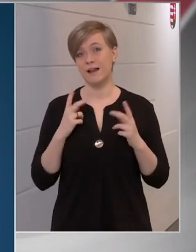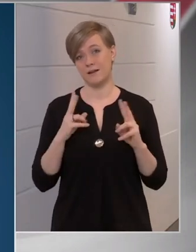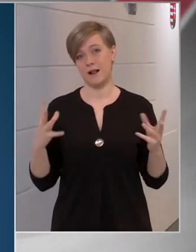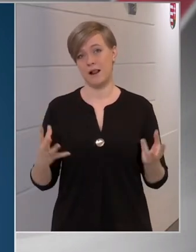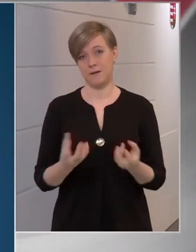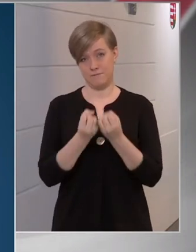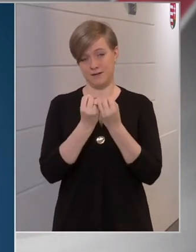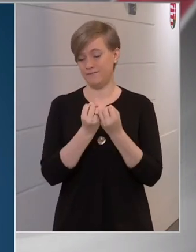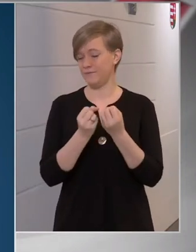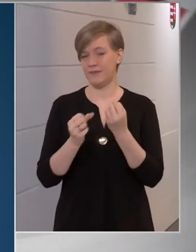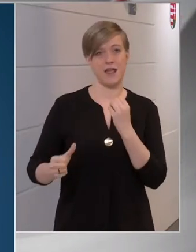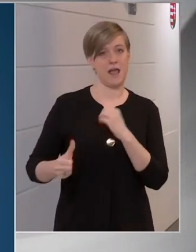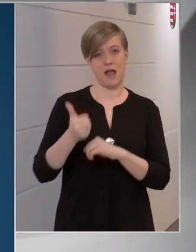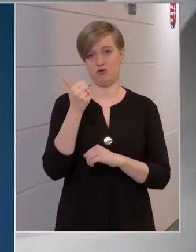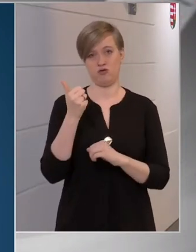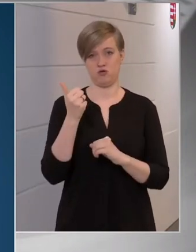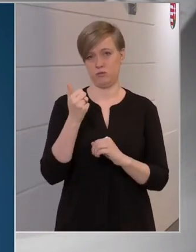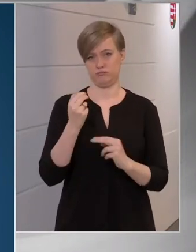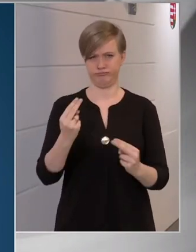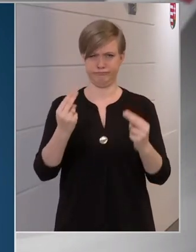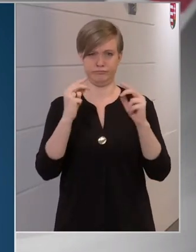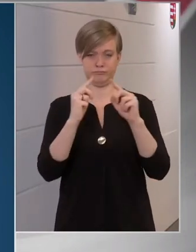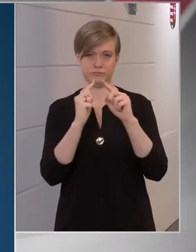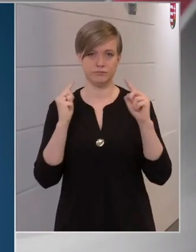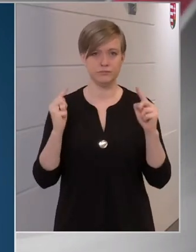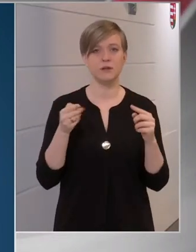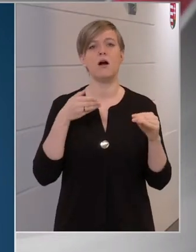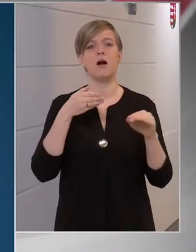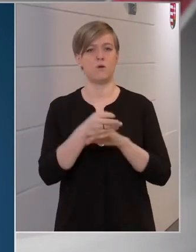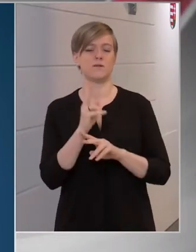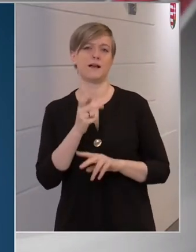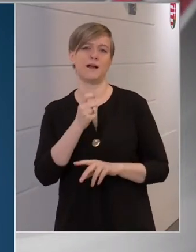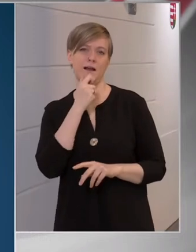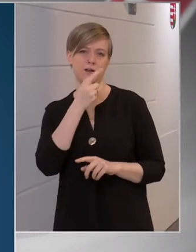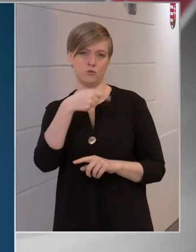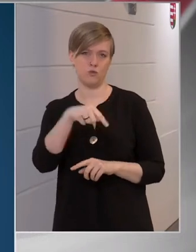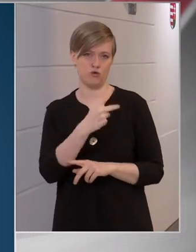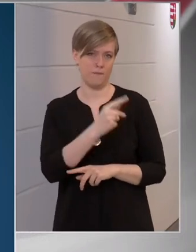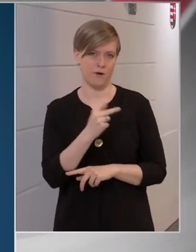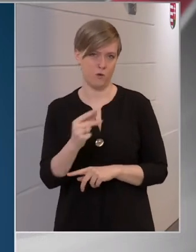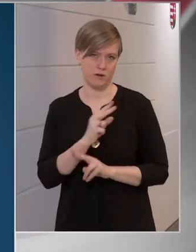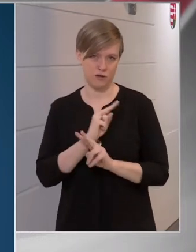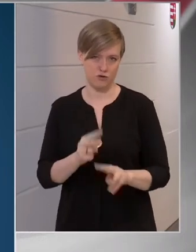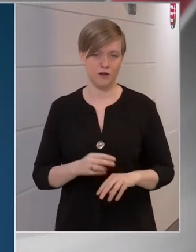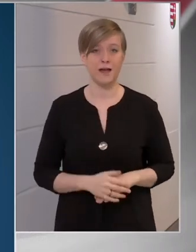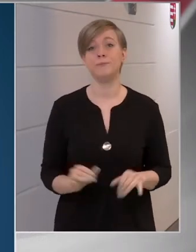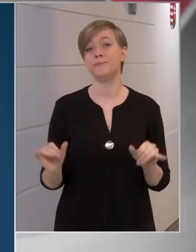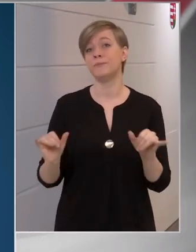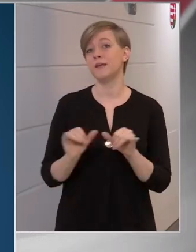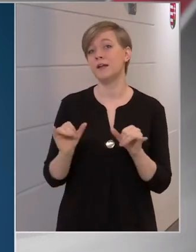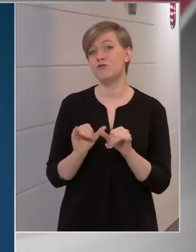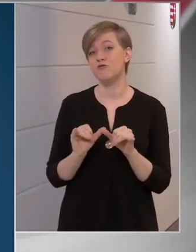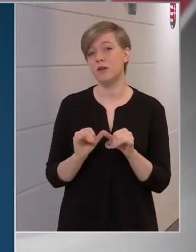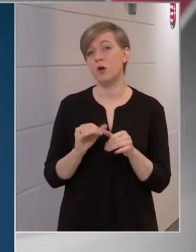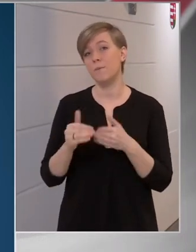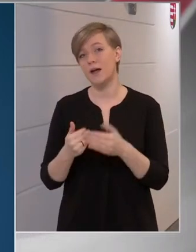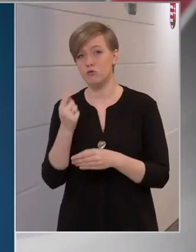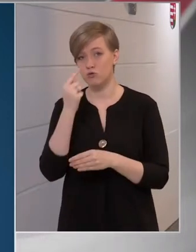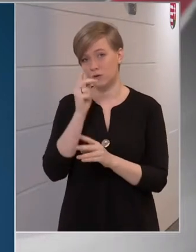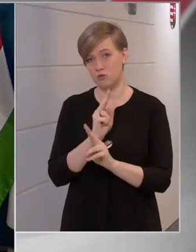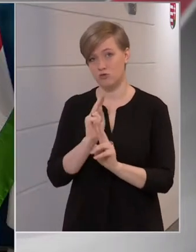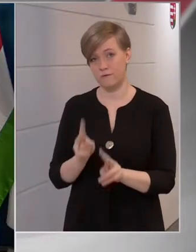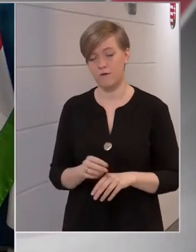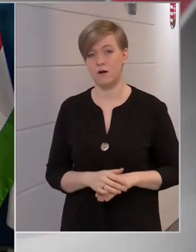menteni, ez az első számú parancs ebben a helyzetben, ahhoz a legidősebbek beoltása szükséges. Az érettségik pedig májusban és júniusban